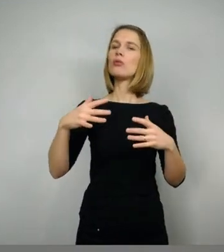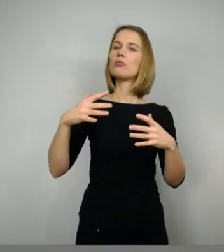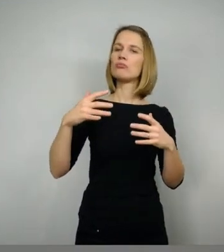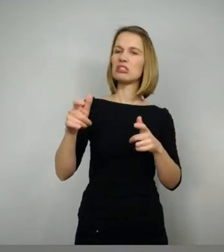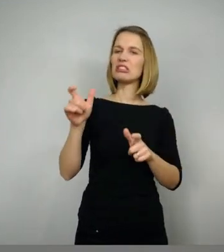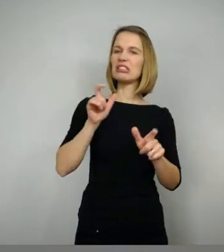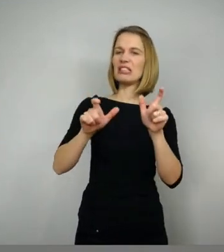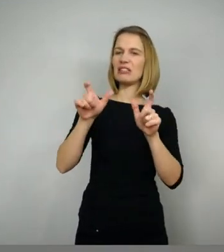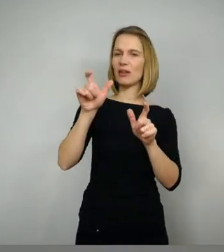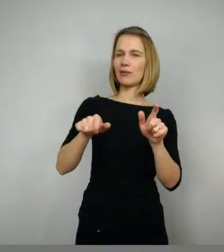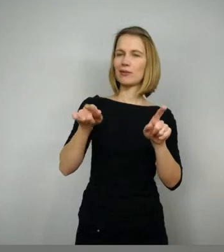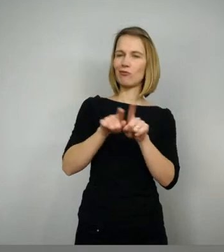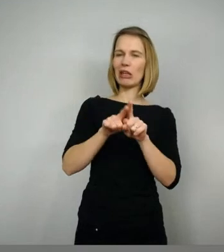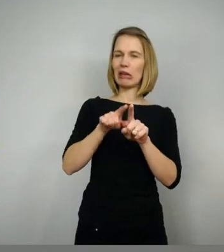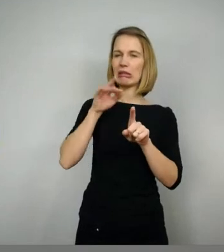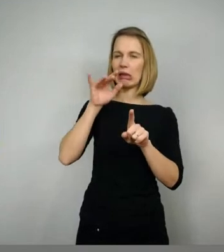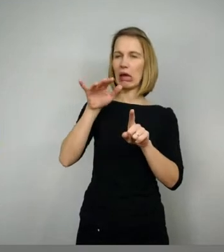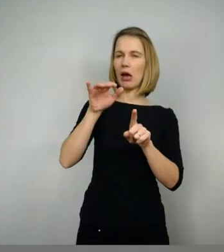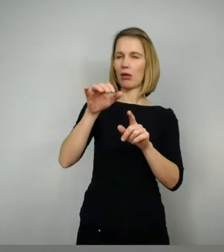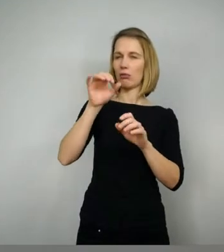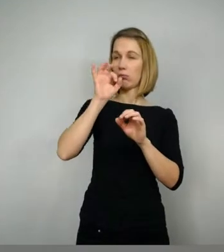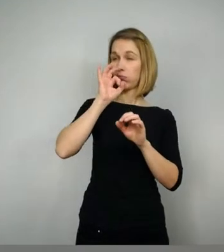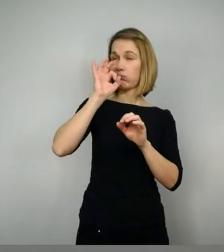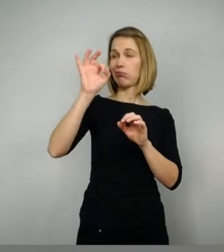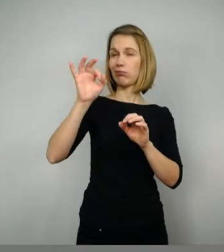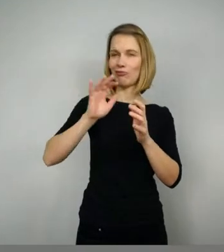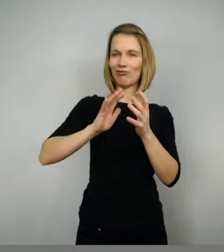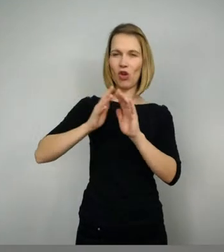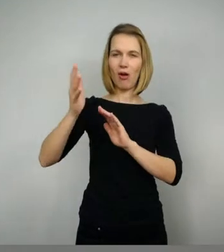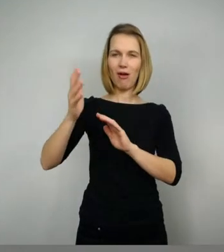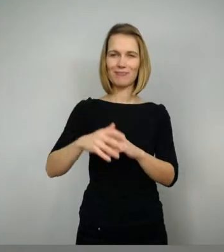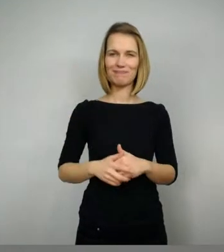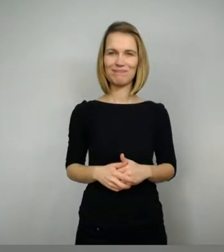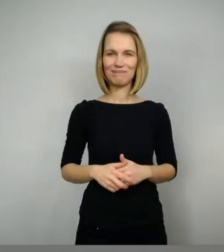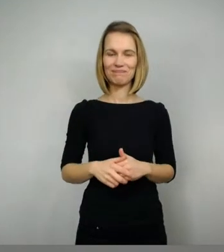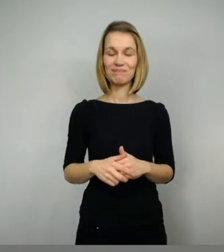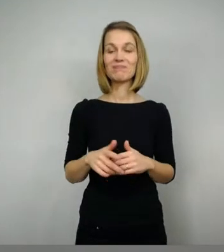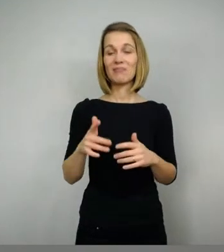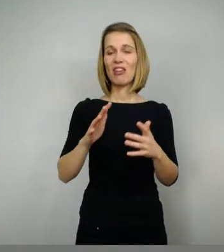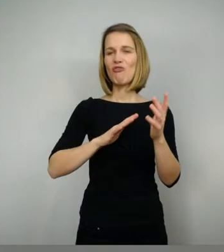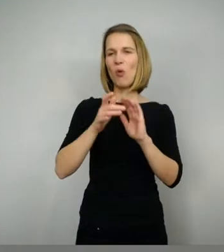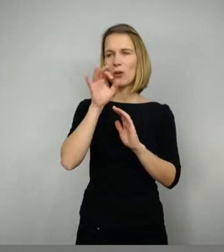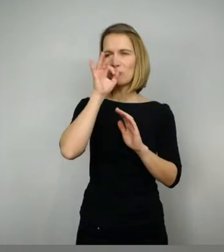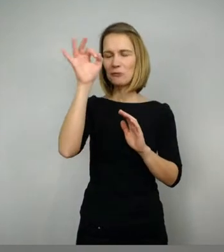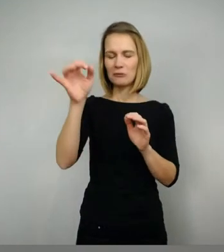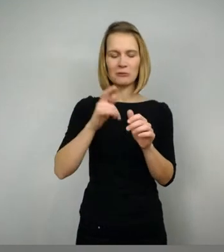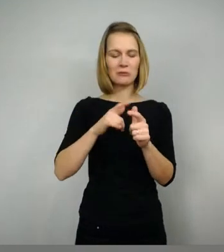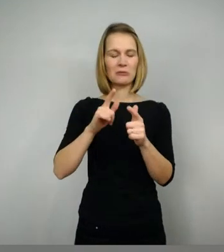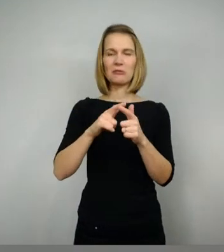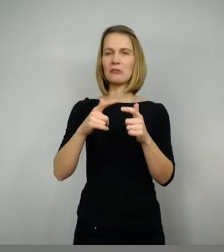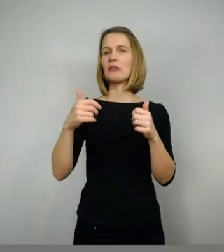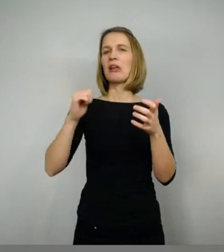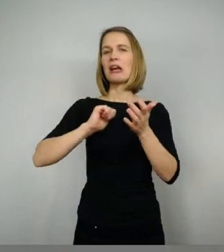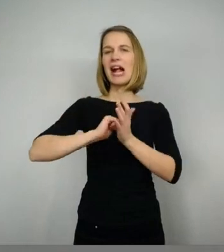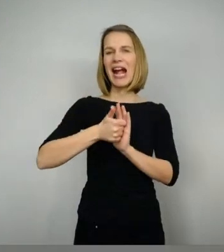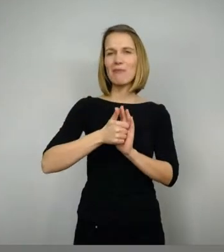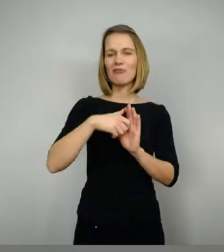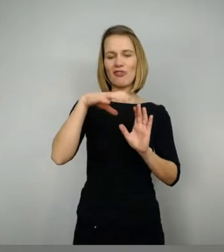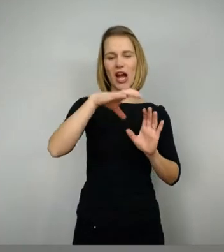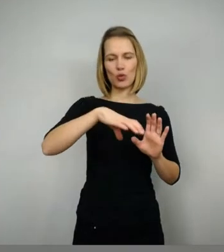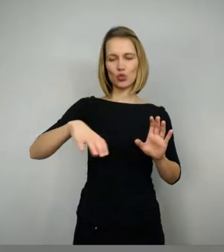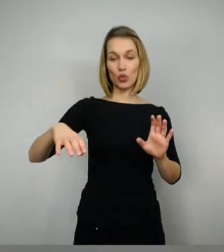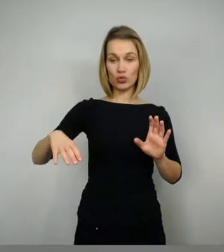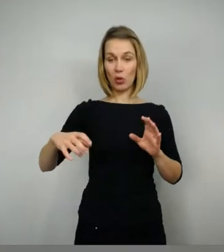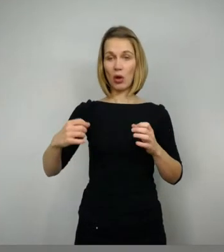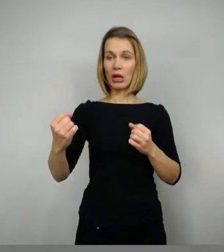der loskämpft. Und dieses Feuerspein zusammen mit der Kampfausrüstung und der Kraft, er an sich schon hat, diese